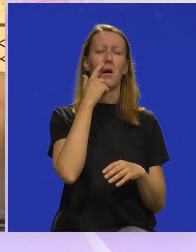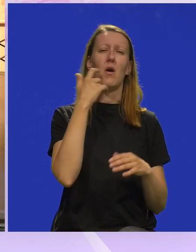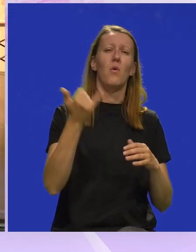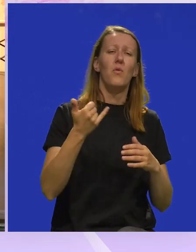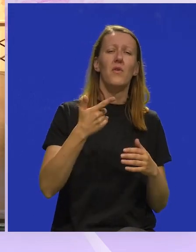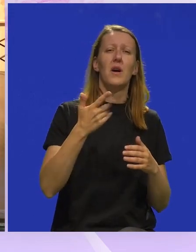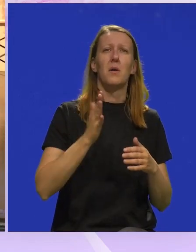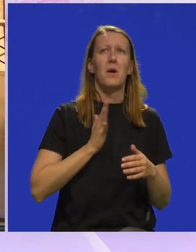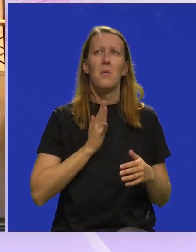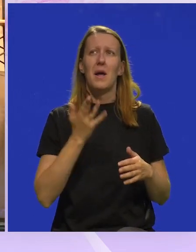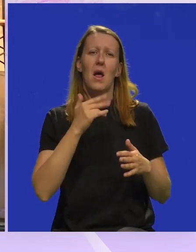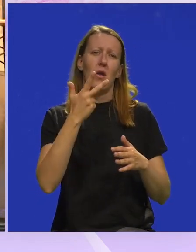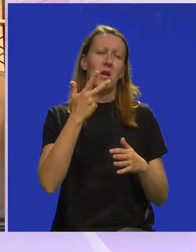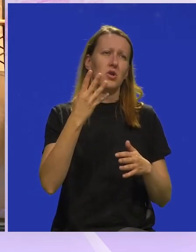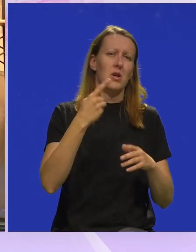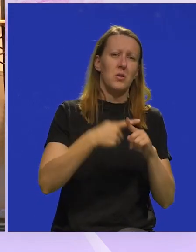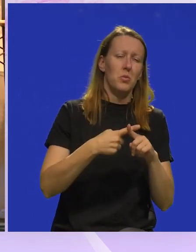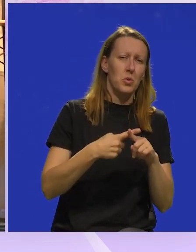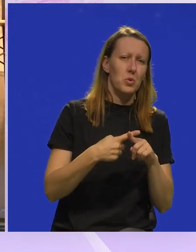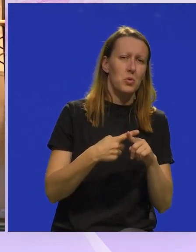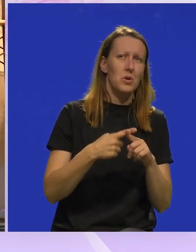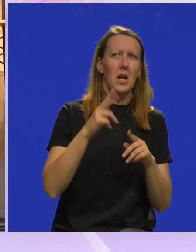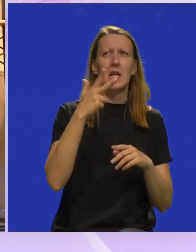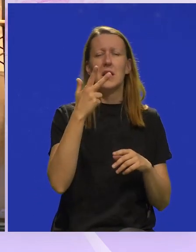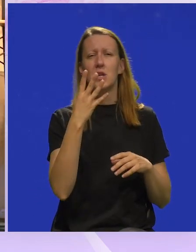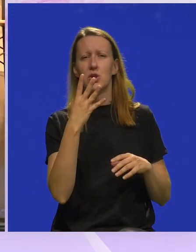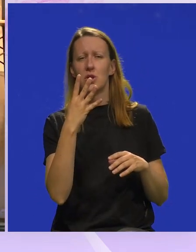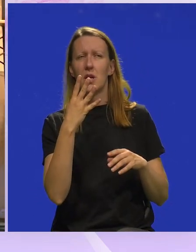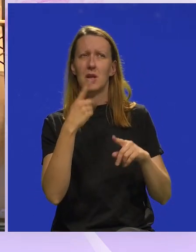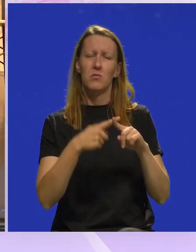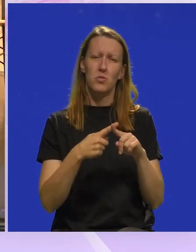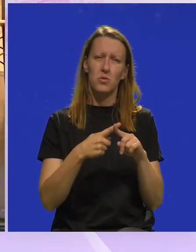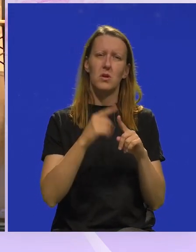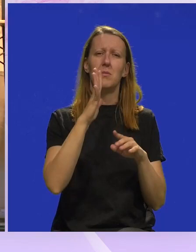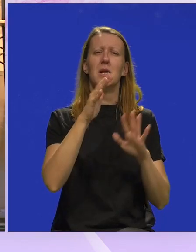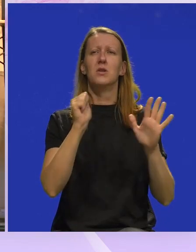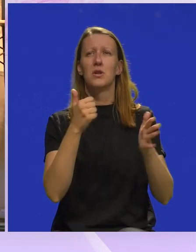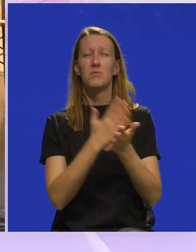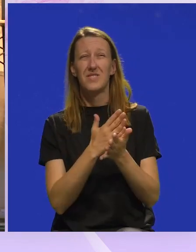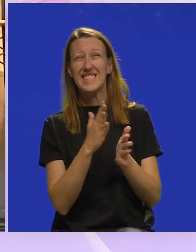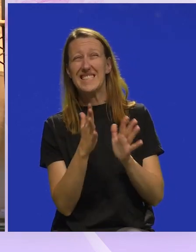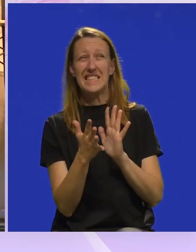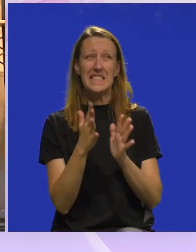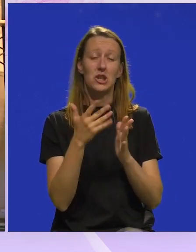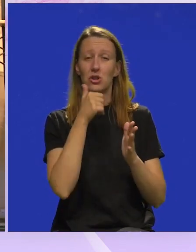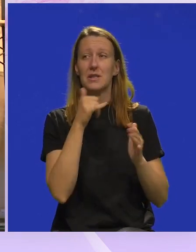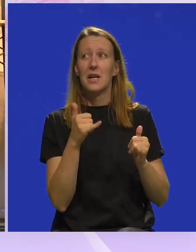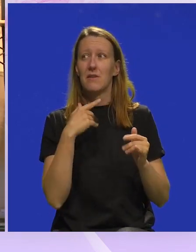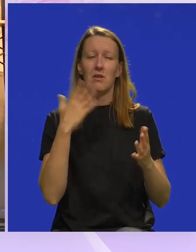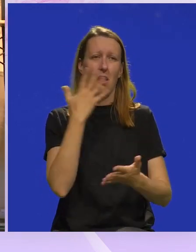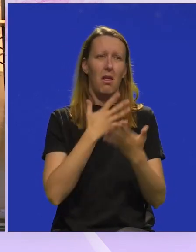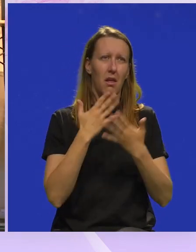Uvijek prijeti opasnost da nakon tri, četiri puta, nakon tri, četiri scene, ovaj, peta, šesta već bude, šta sad.